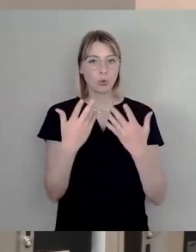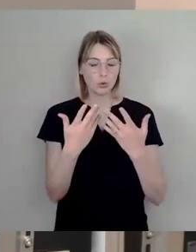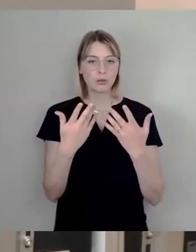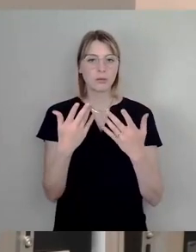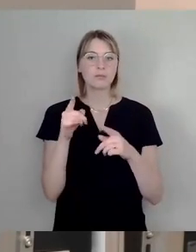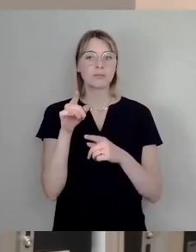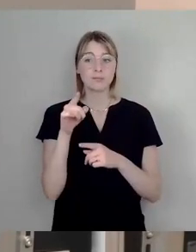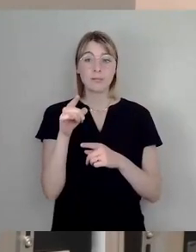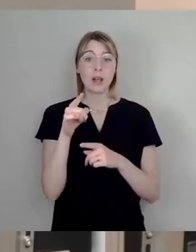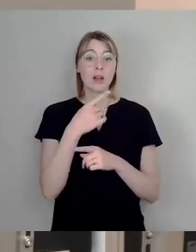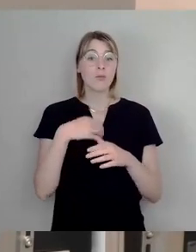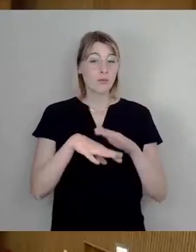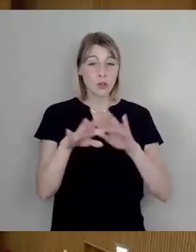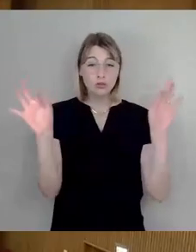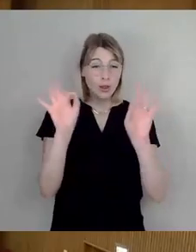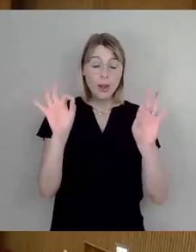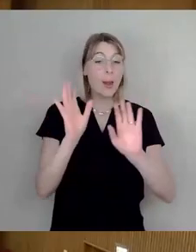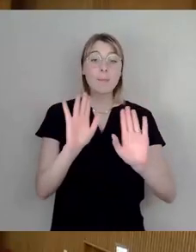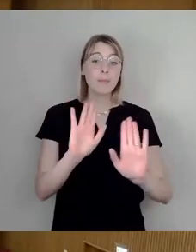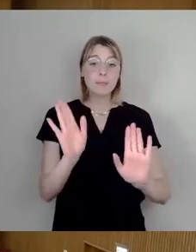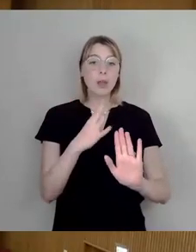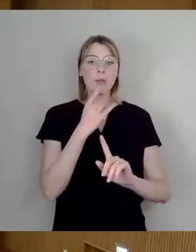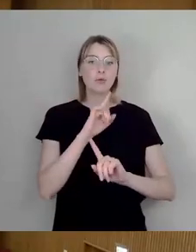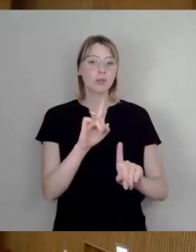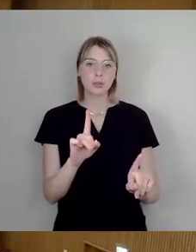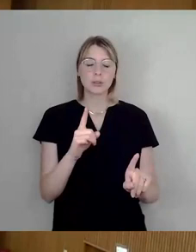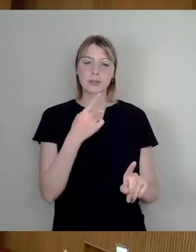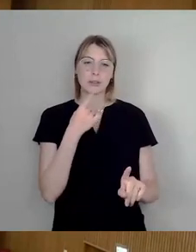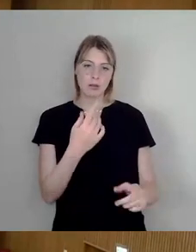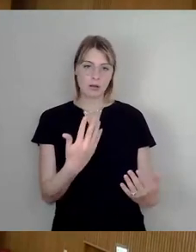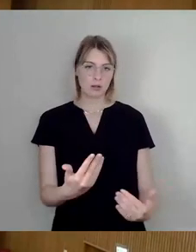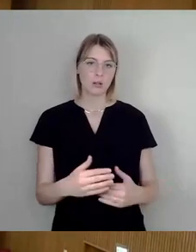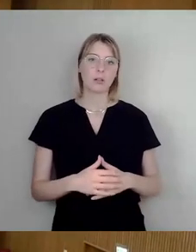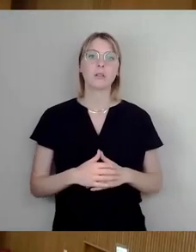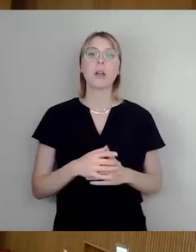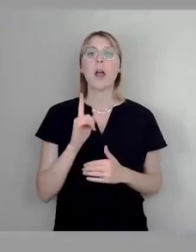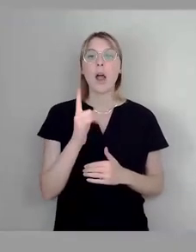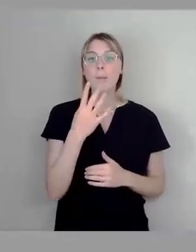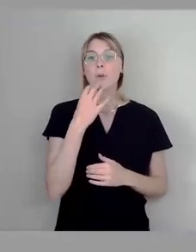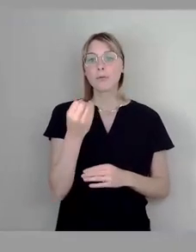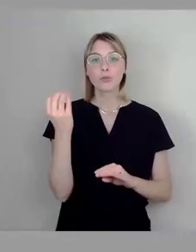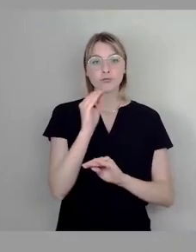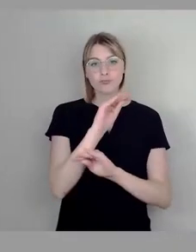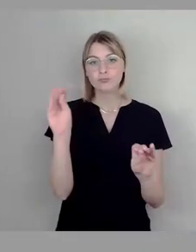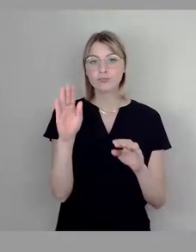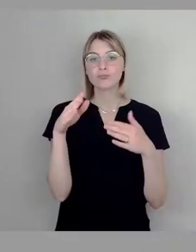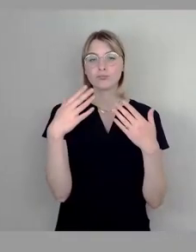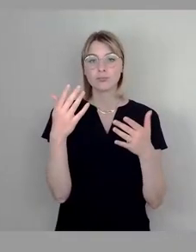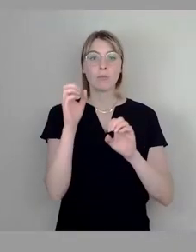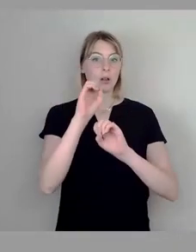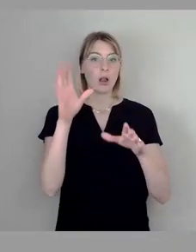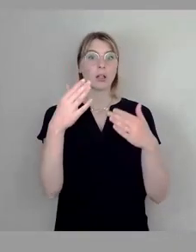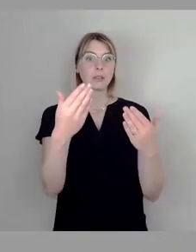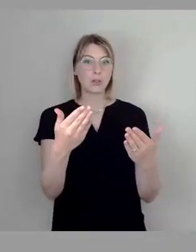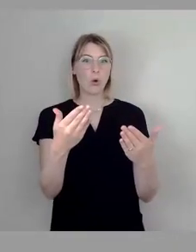Schlimmsten in unserer Stadt gehört. Das wollen wir als SPD-Fraktion hier an dieser Stelle gar nicht sagen, sondern wir wollen einfach deutlich machen, das ist der Zustand, den Reisende